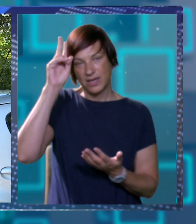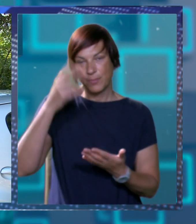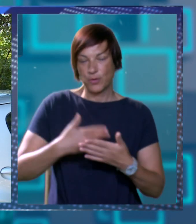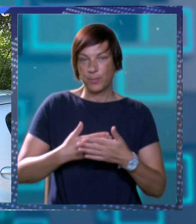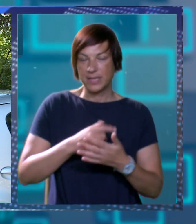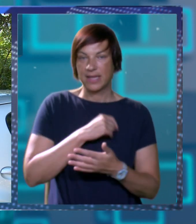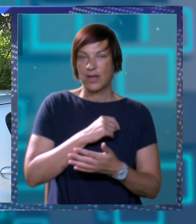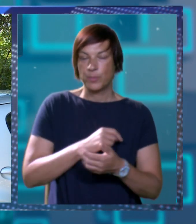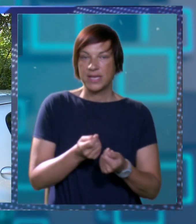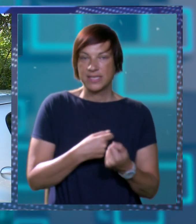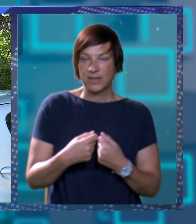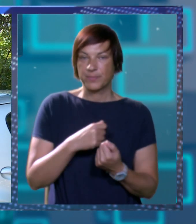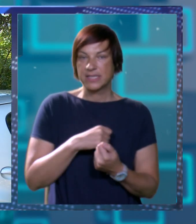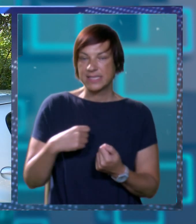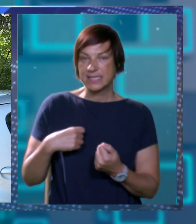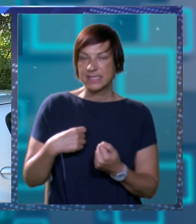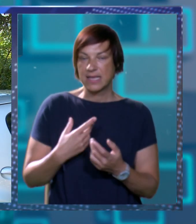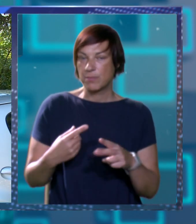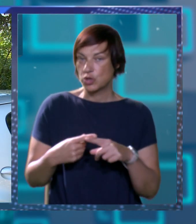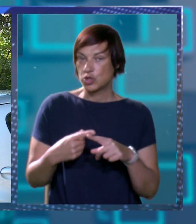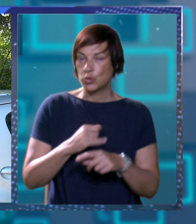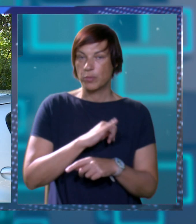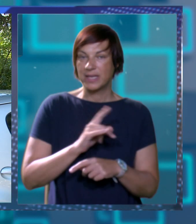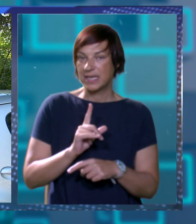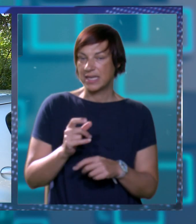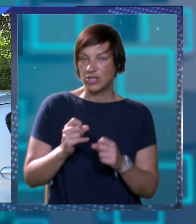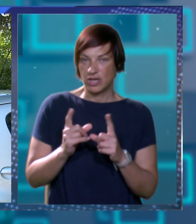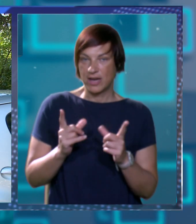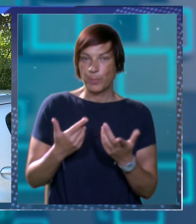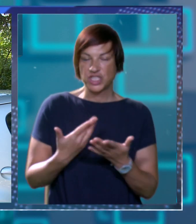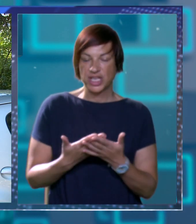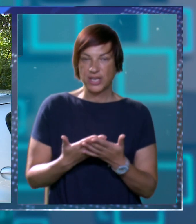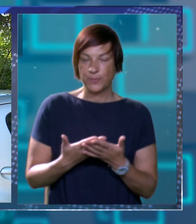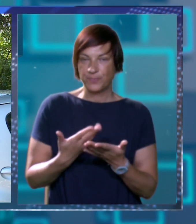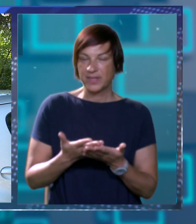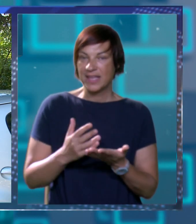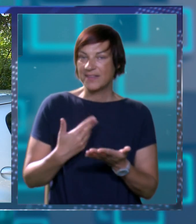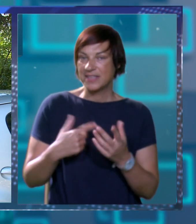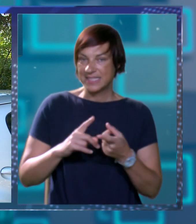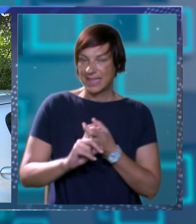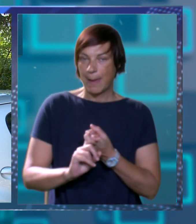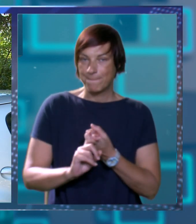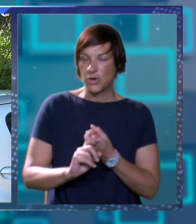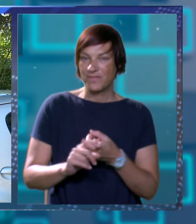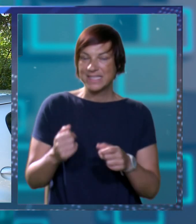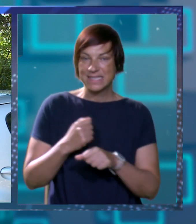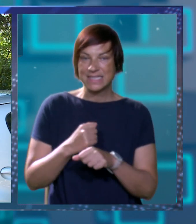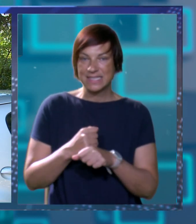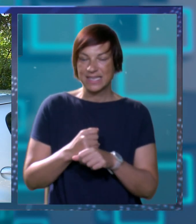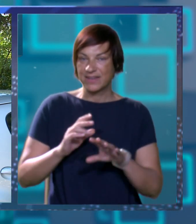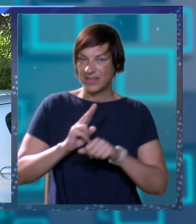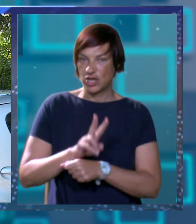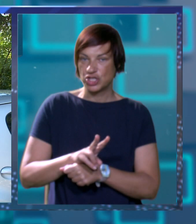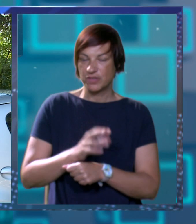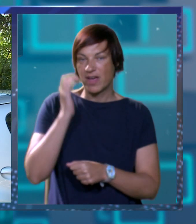spre vas biti kao predsjednik društva jer je zbog samog sukuba interesa ali nije to toliko neobičajno Vi ste onda svojvrsna poveznica građevine i